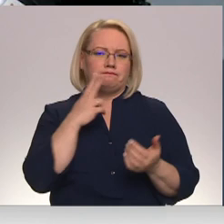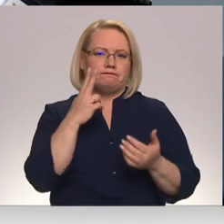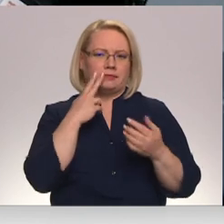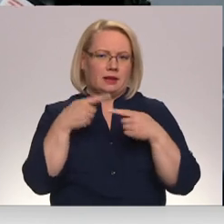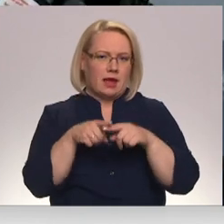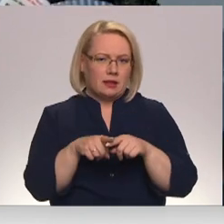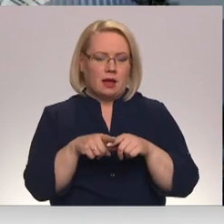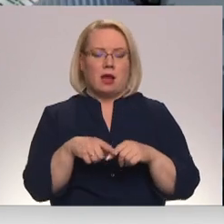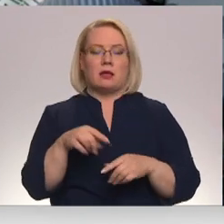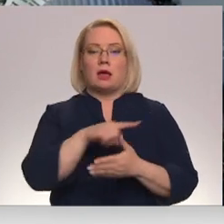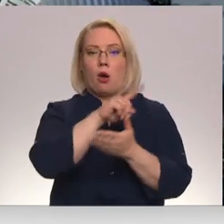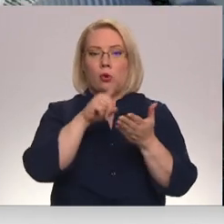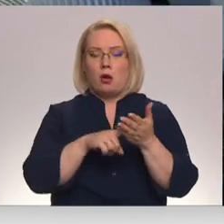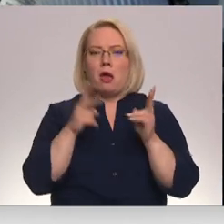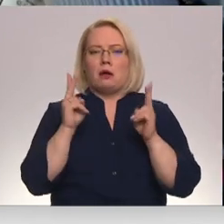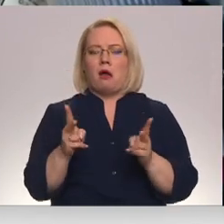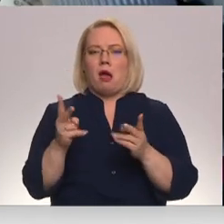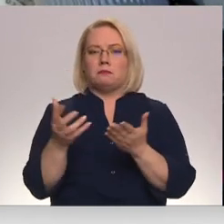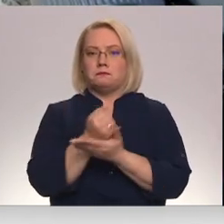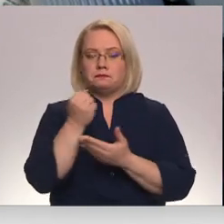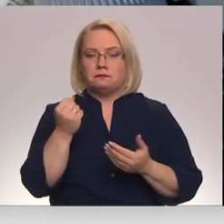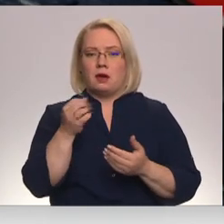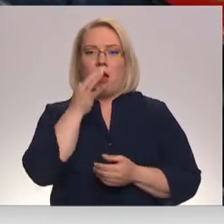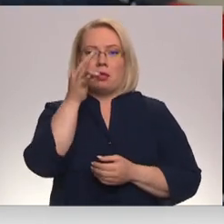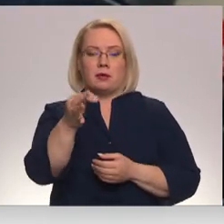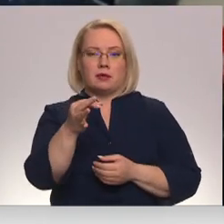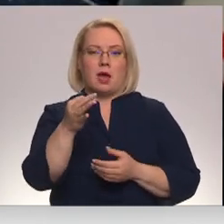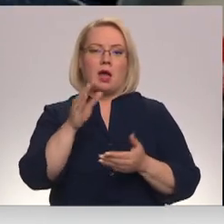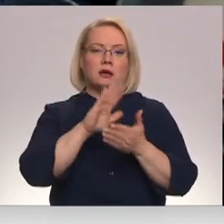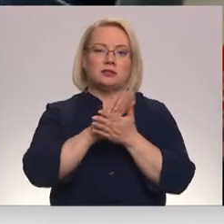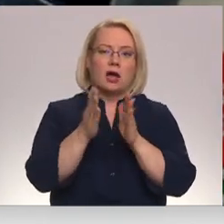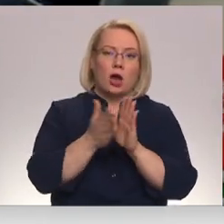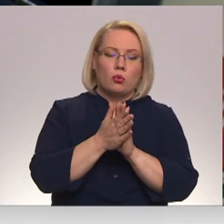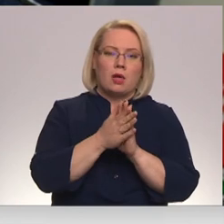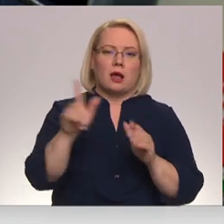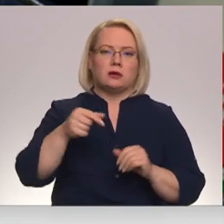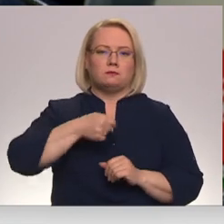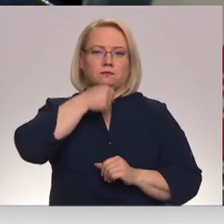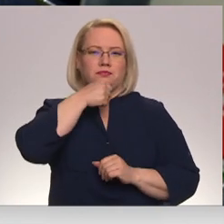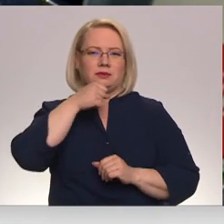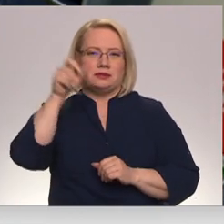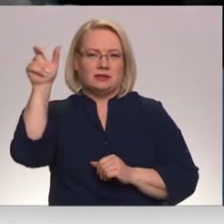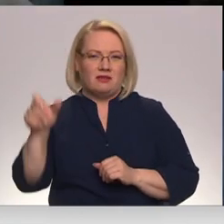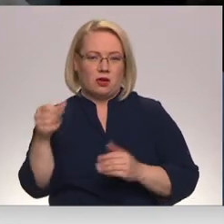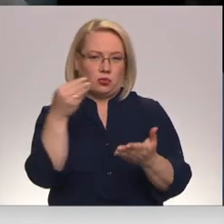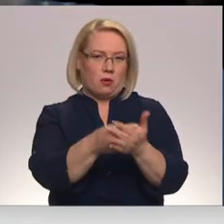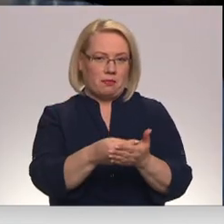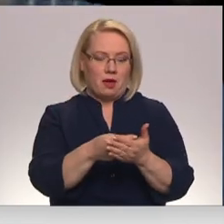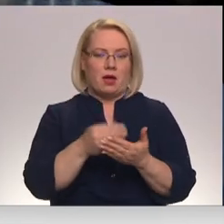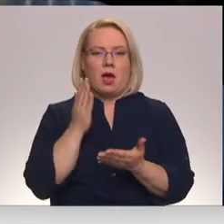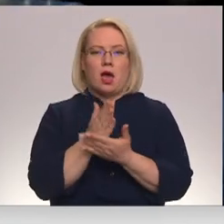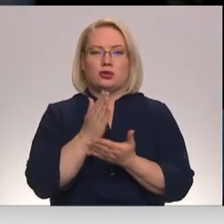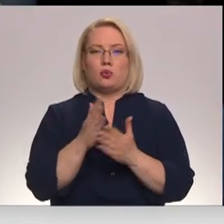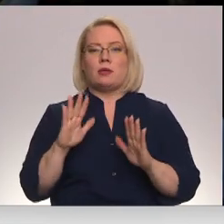ierīces. Jautājot, kā tās iegūtas, seko atbilda sarunāta kāda pilngatīga persona, kas nopērk, esot pat